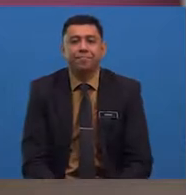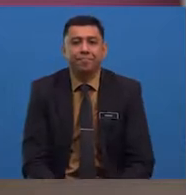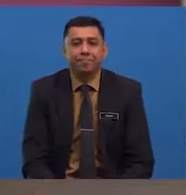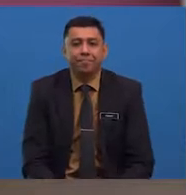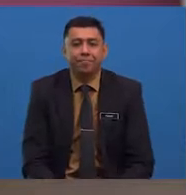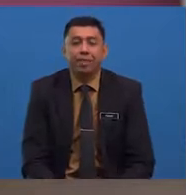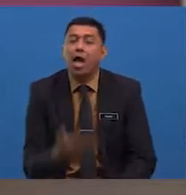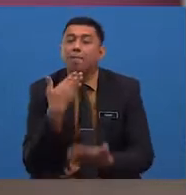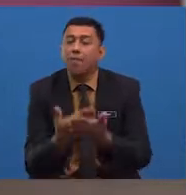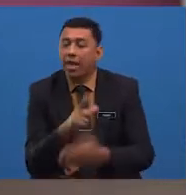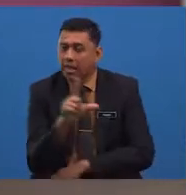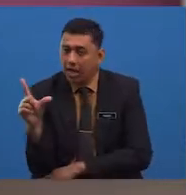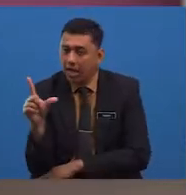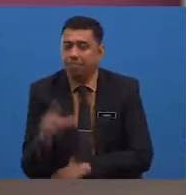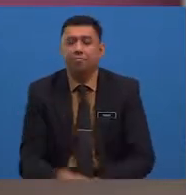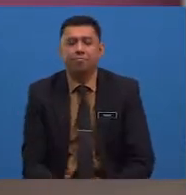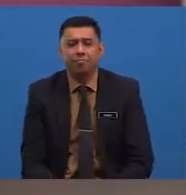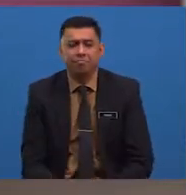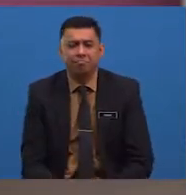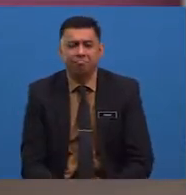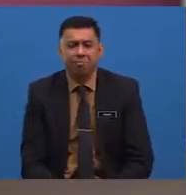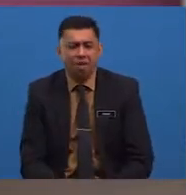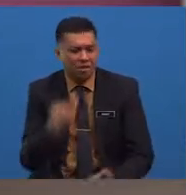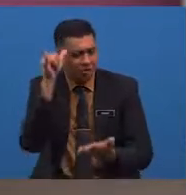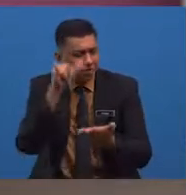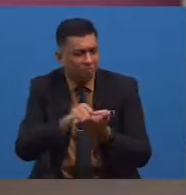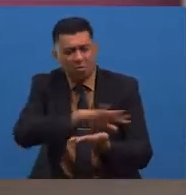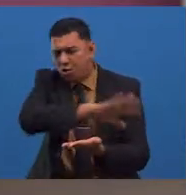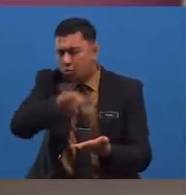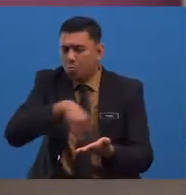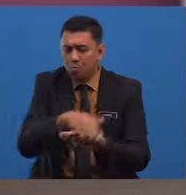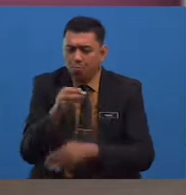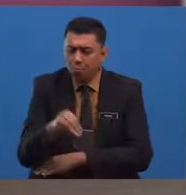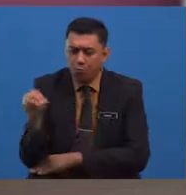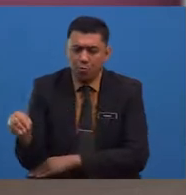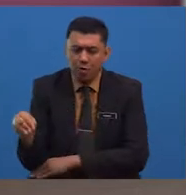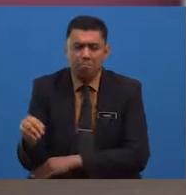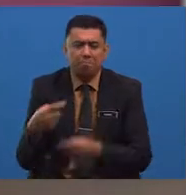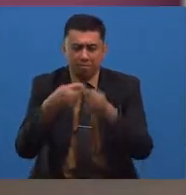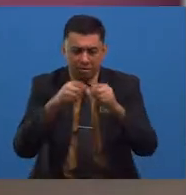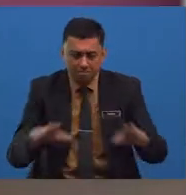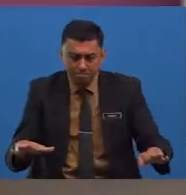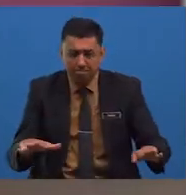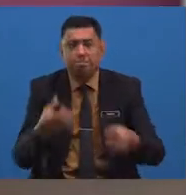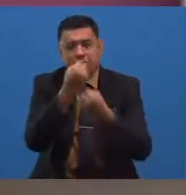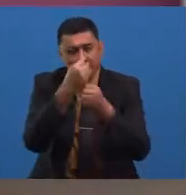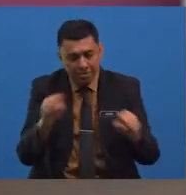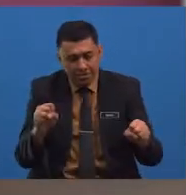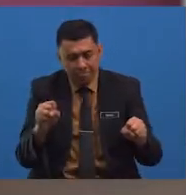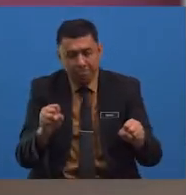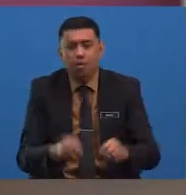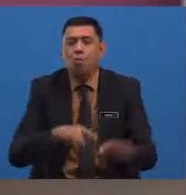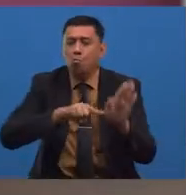Baiklah, cikgu yakin semua murid telah bersedia untuk memulakan